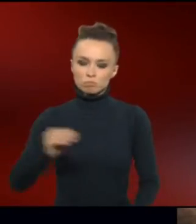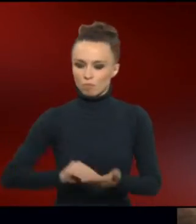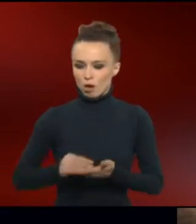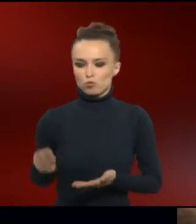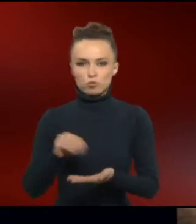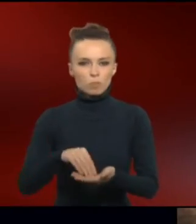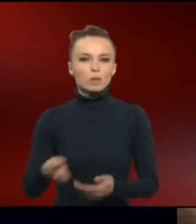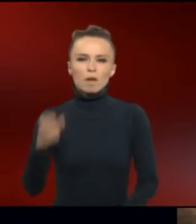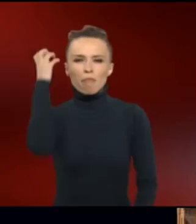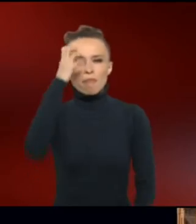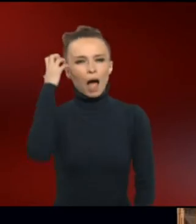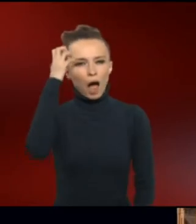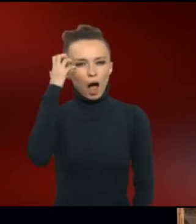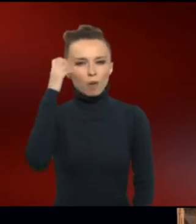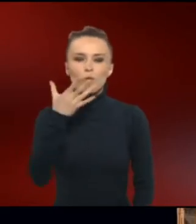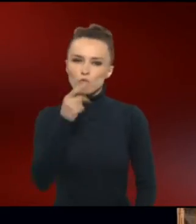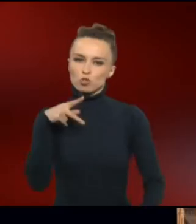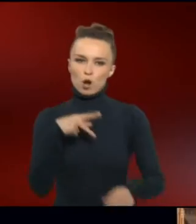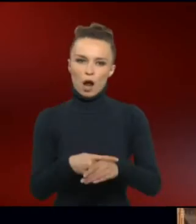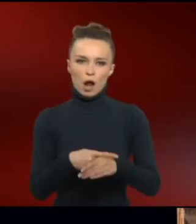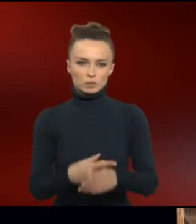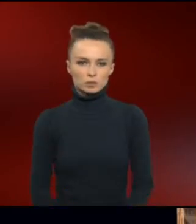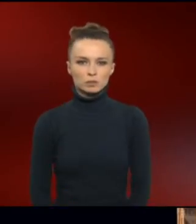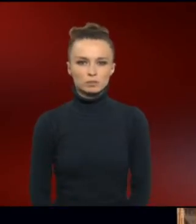Er will seinen Traum wahrmachen und Arzt werden.